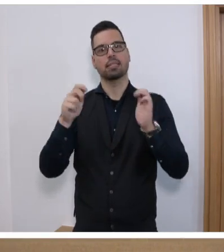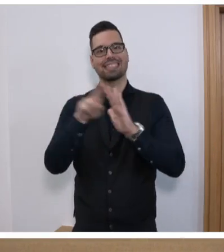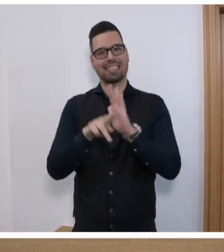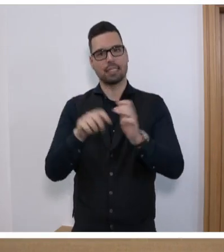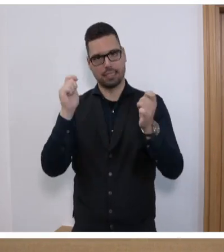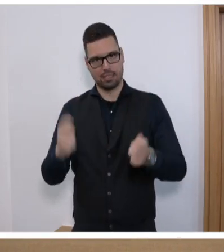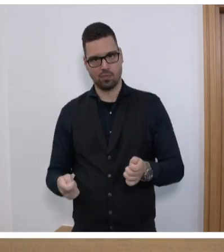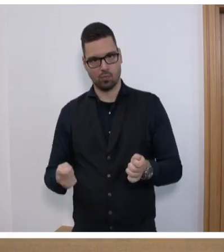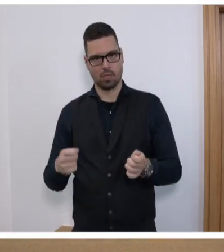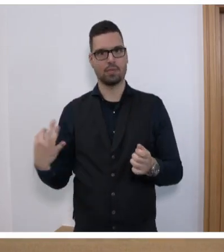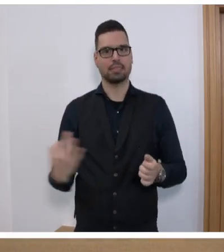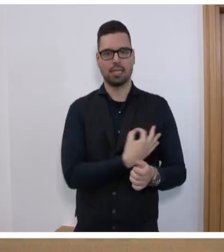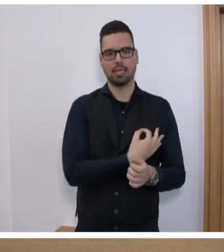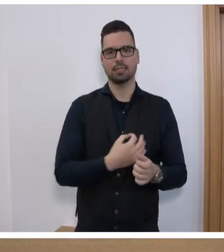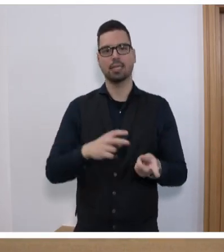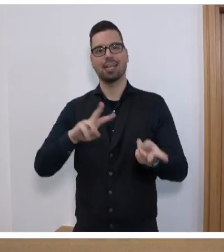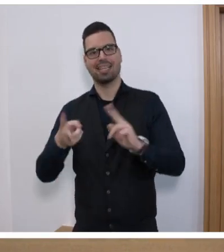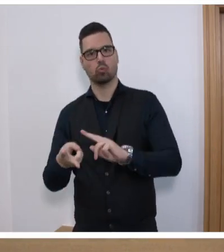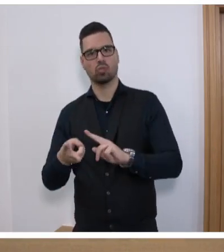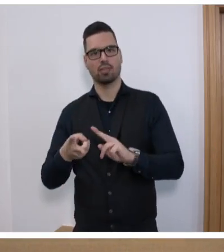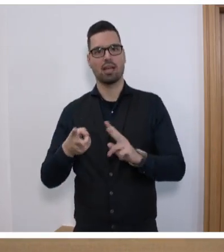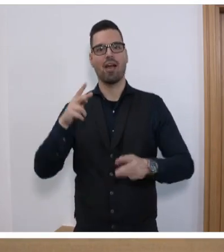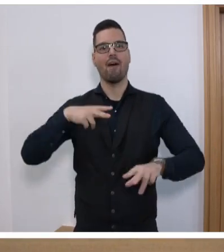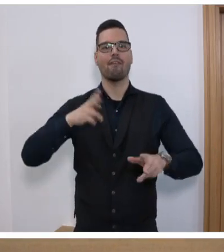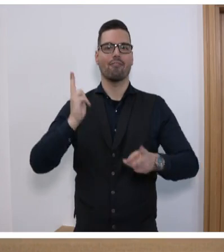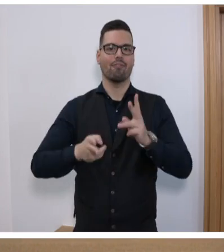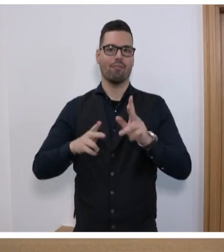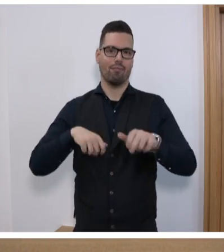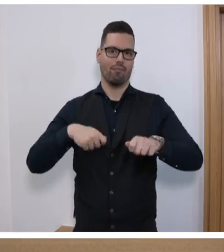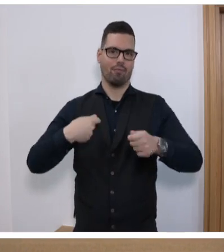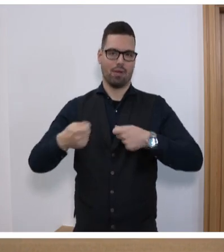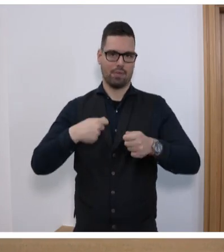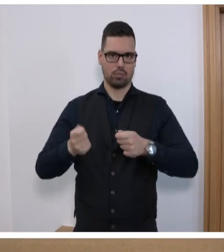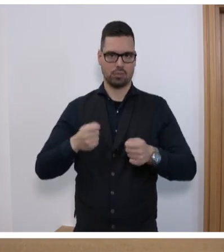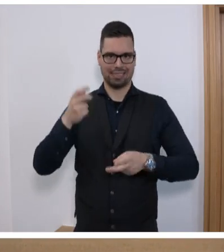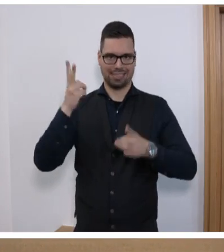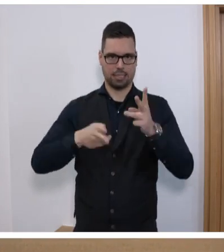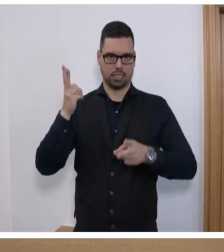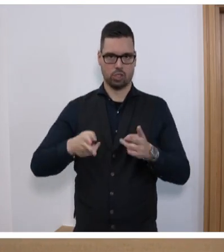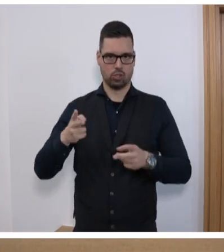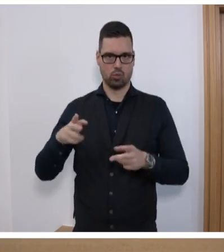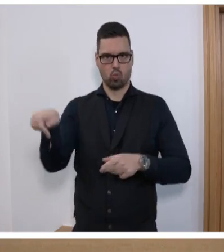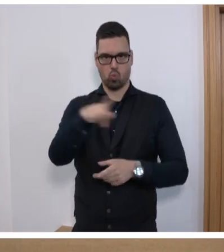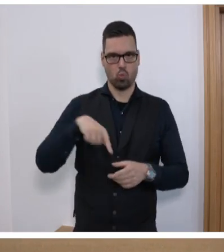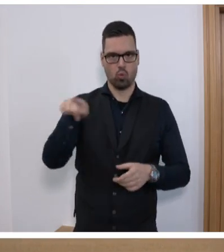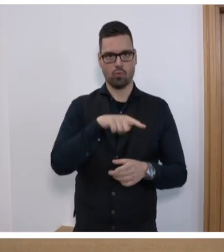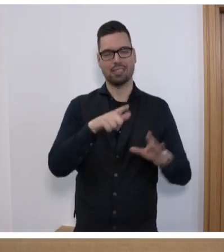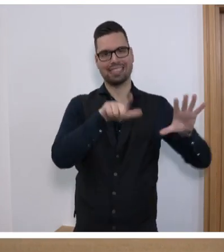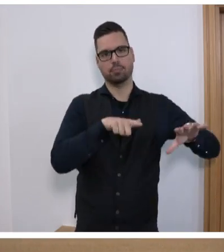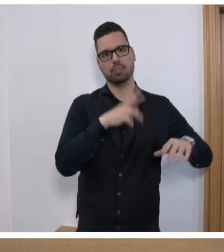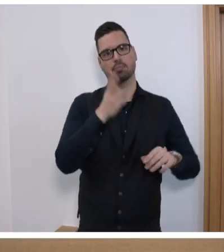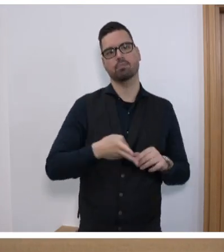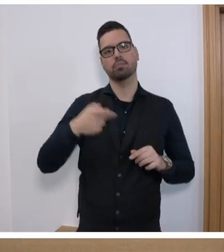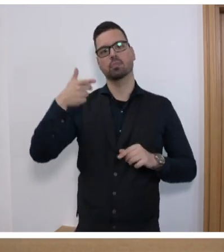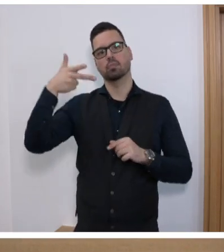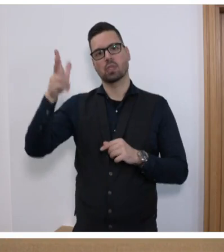Saarlandes zur Änderung des Gesetzes über den Verfassungsgerichtshof Drucksache 17 323 wurde vom Plenum in seiner